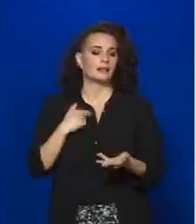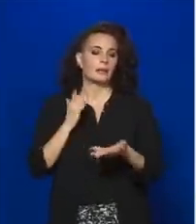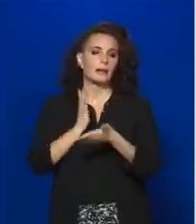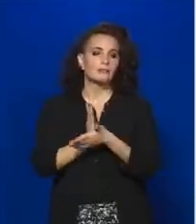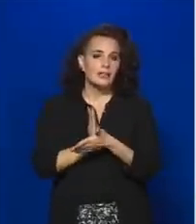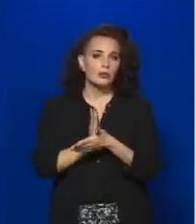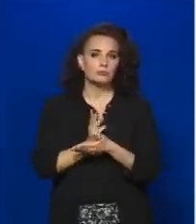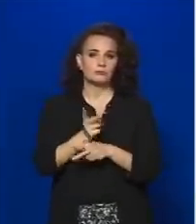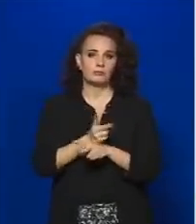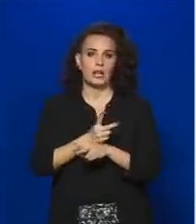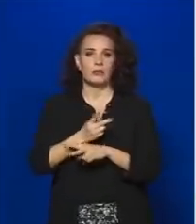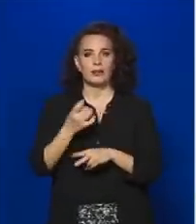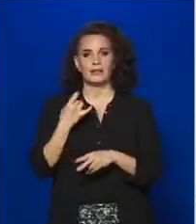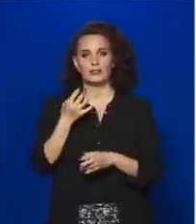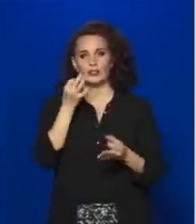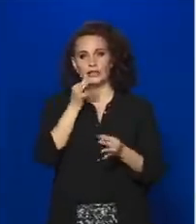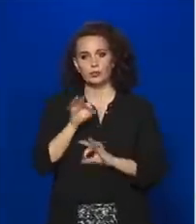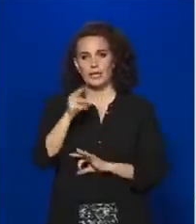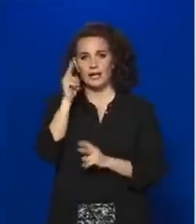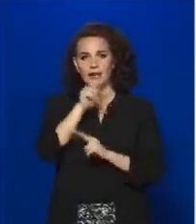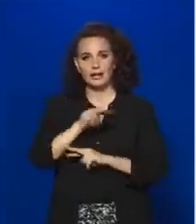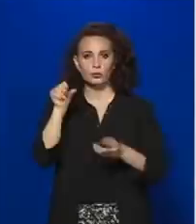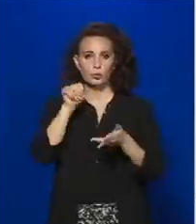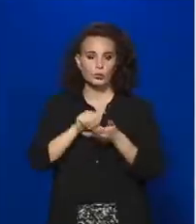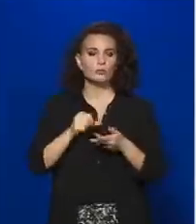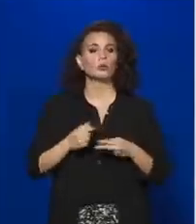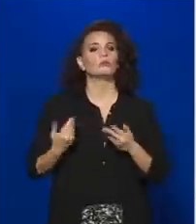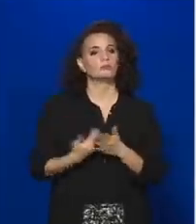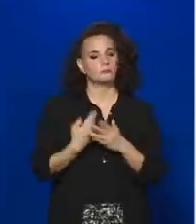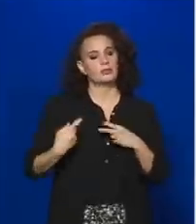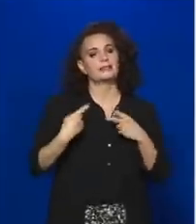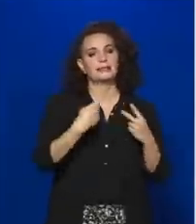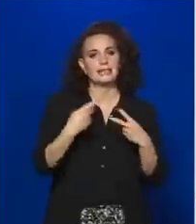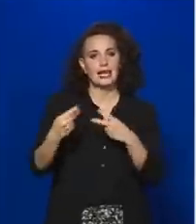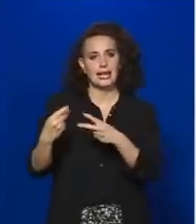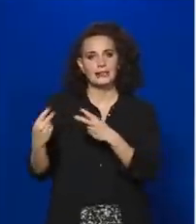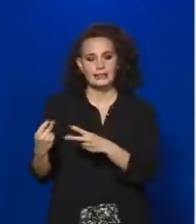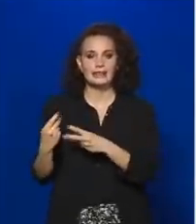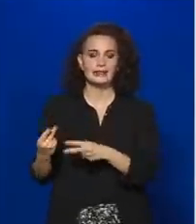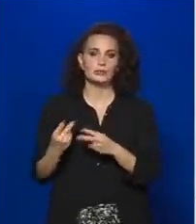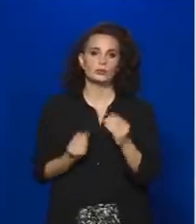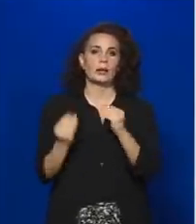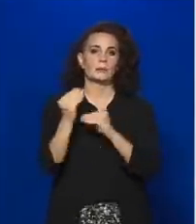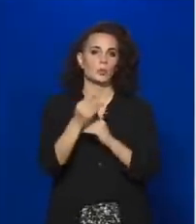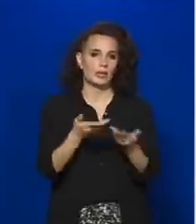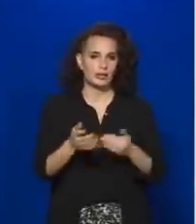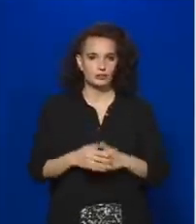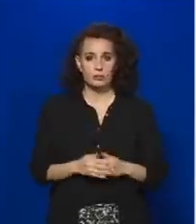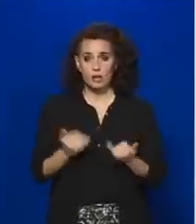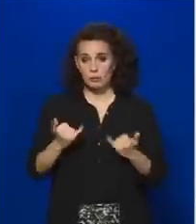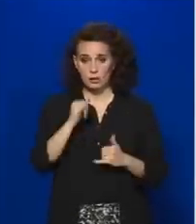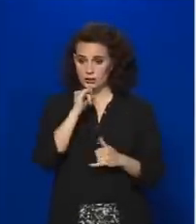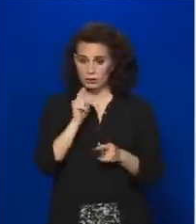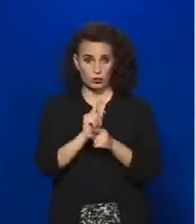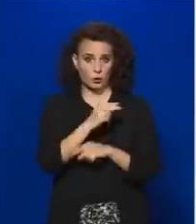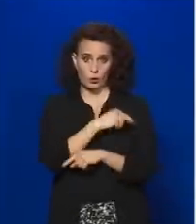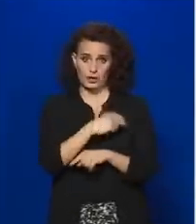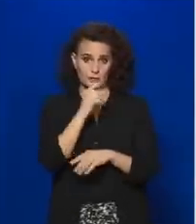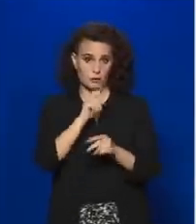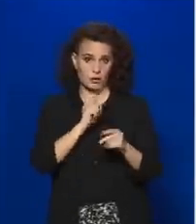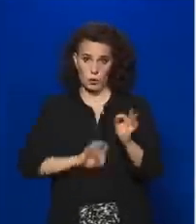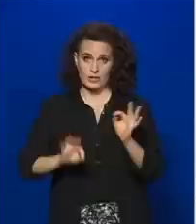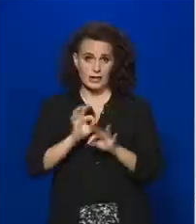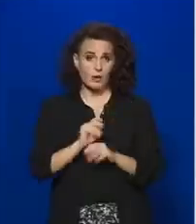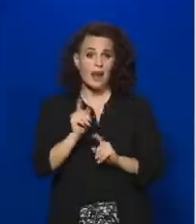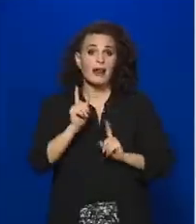egészségügyi ellátó központ szállítja a kórházak részére a védőfelszerelések utánpótlását. Ma nincs olyan kórház Magyarországon, ahol legalább